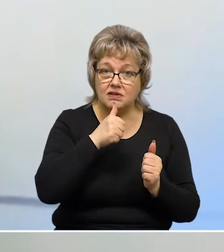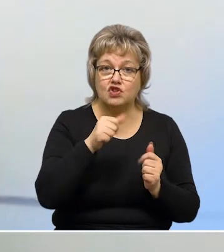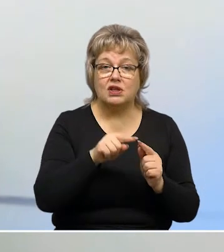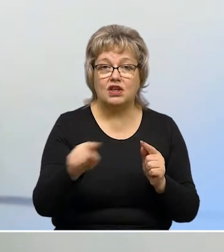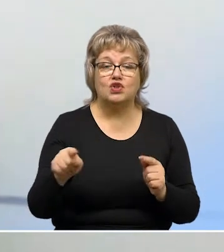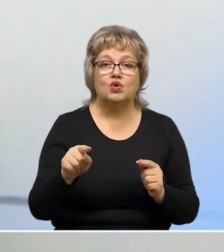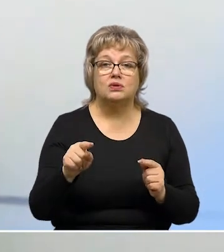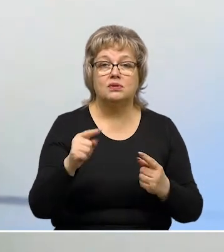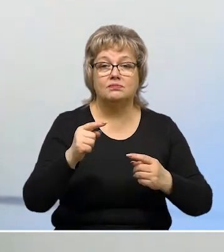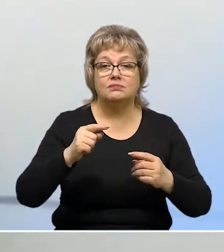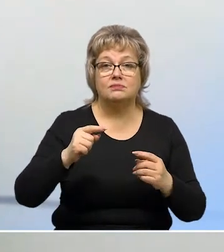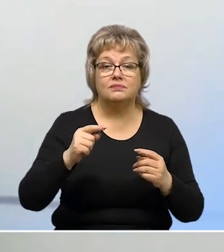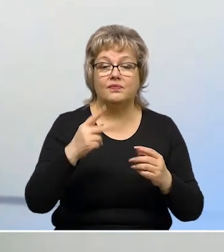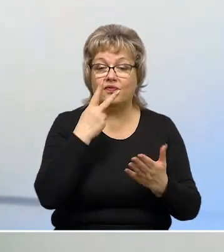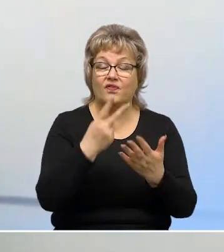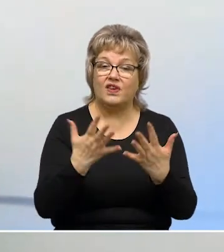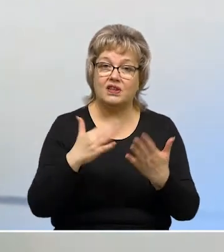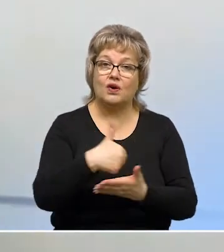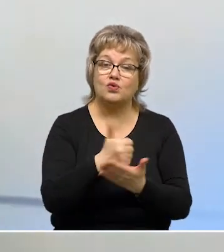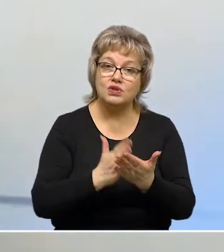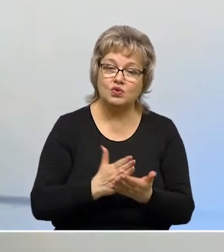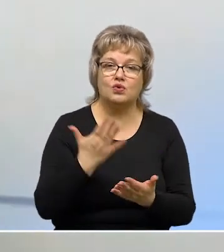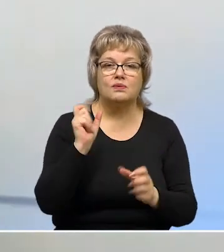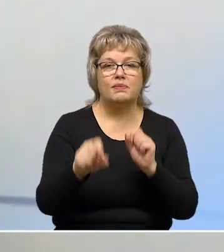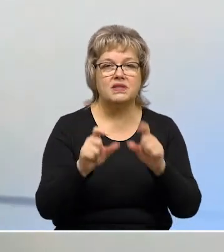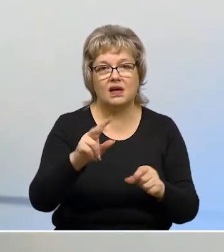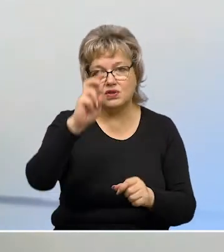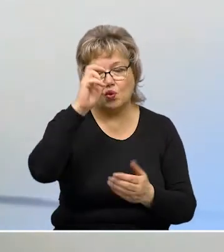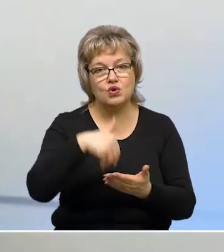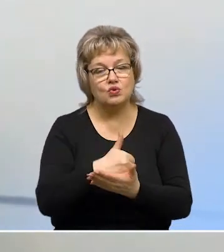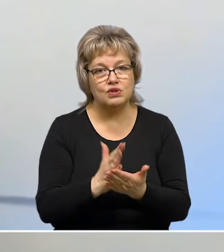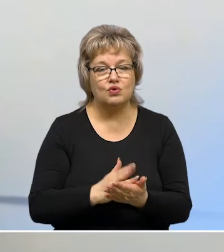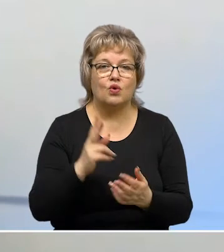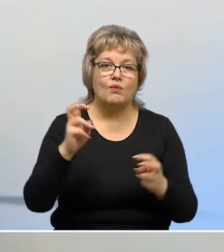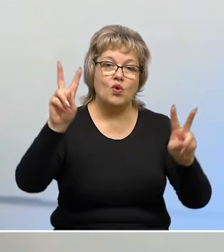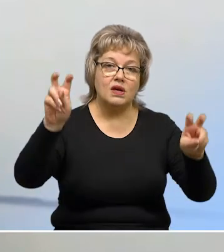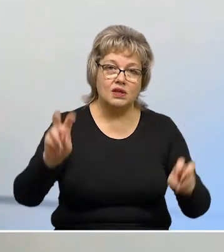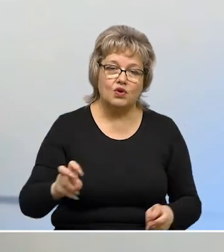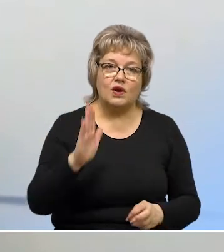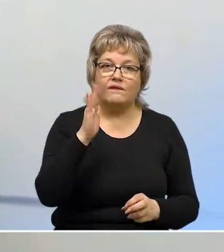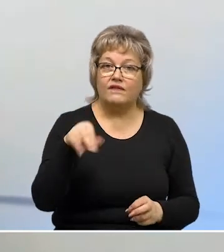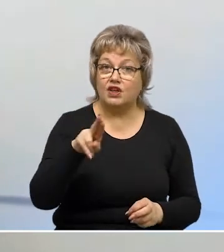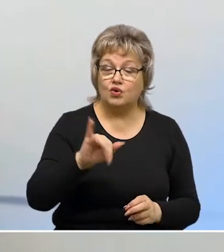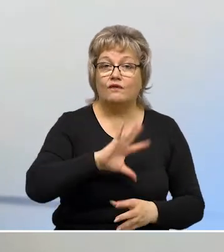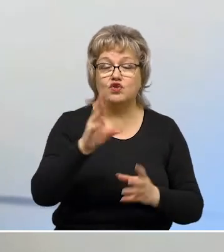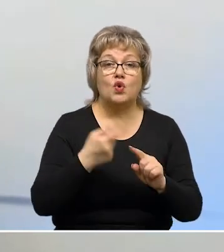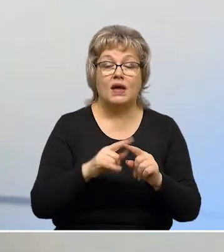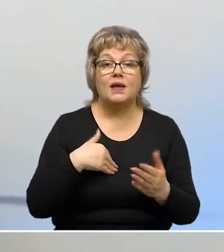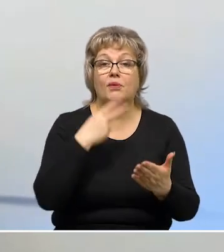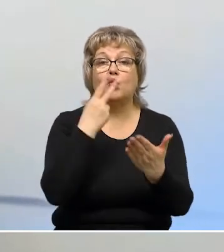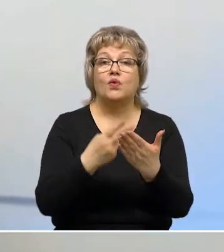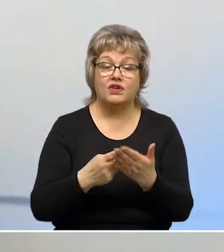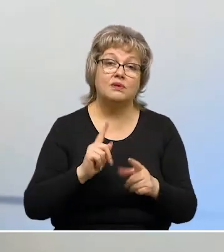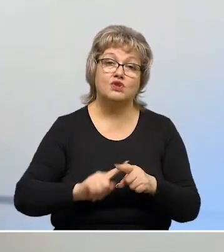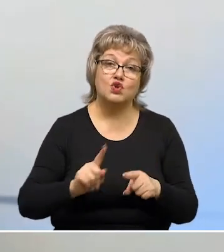идет срез информации по видам услуг, по количеству заказанных услуг, по категориям, по виду. Все это